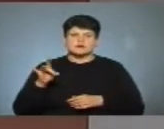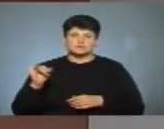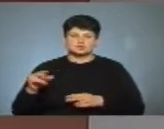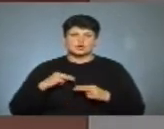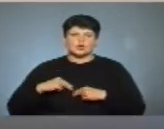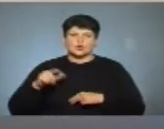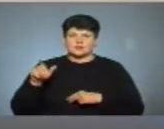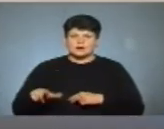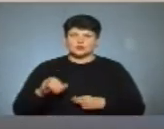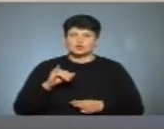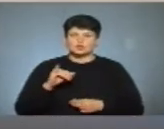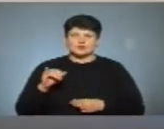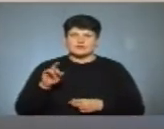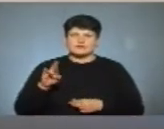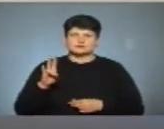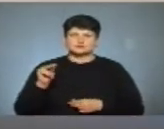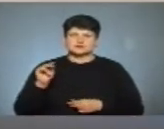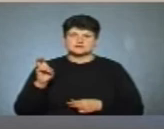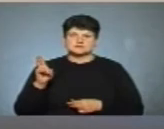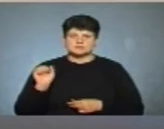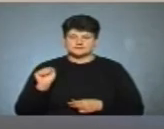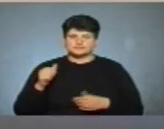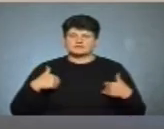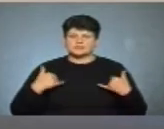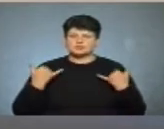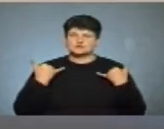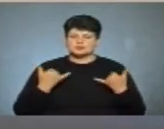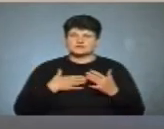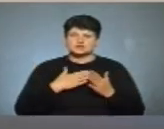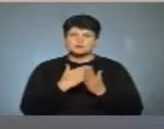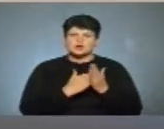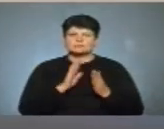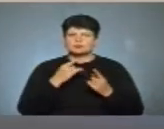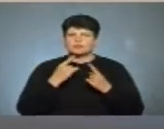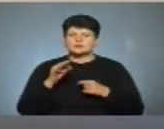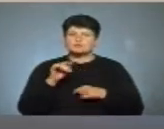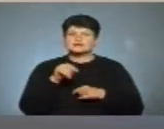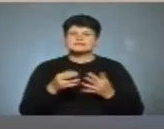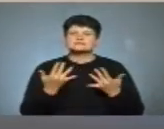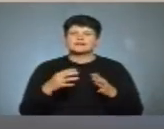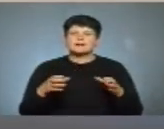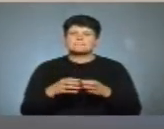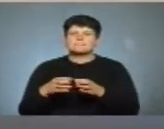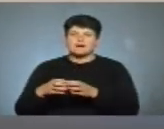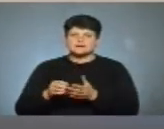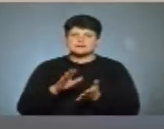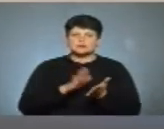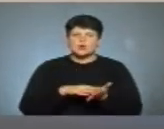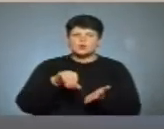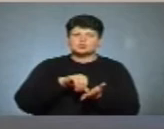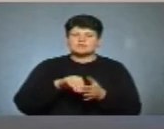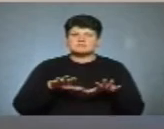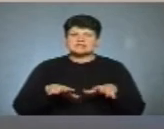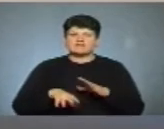Юлія Янжинська. Вітаю. Сьогодні в нашій програмі будемо говорити про те, скільки партій зареєстровано для участі у